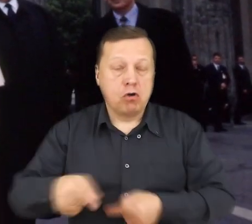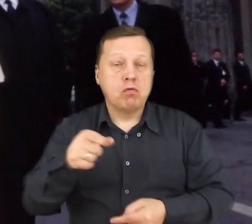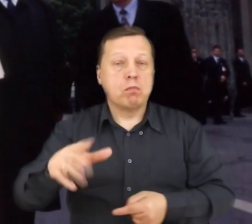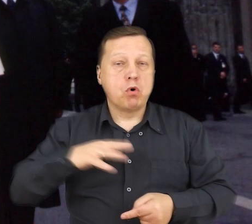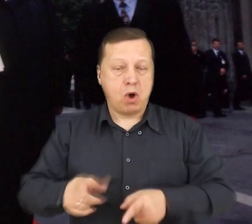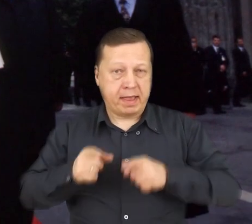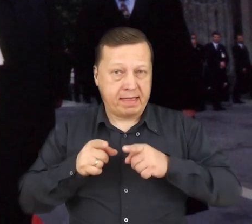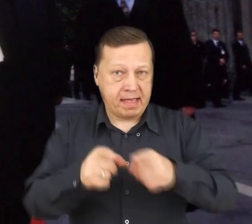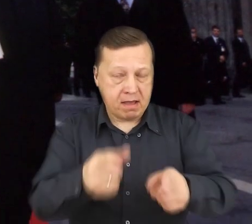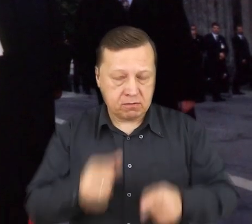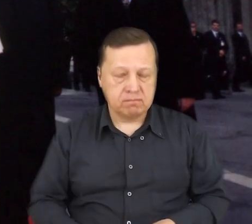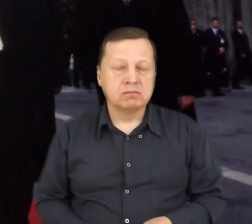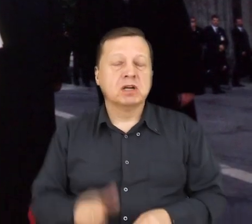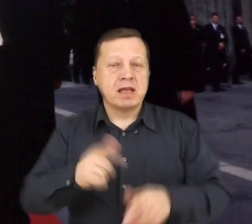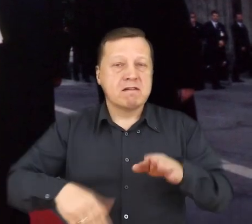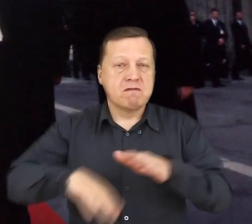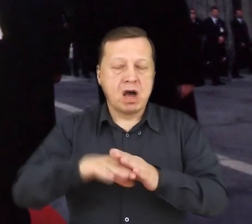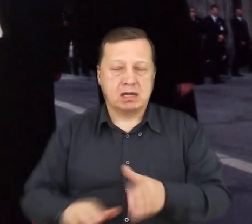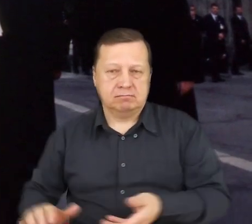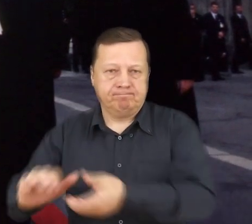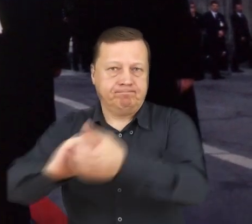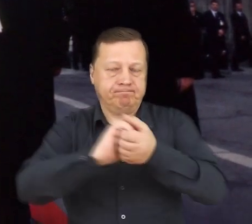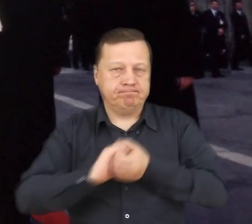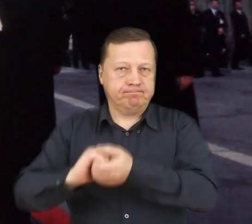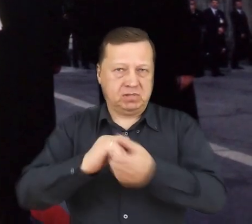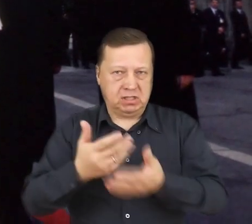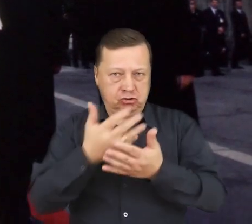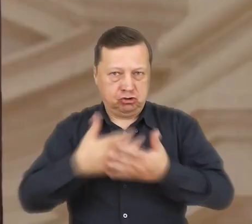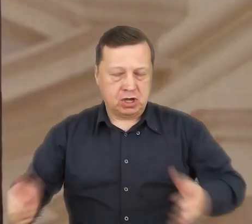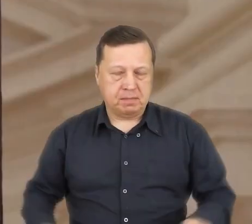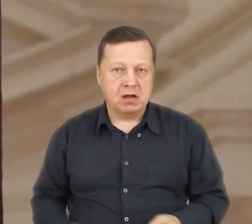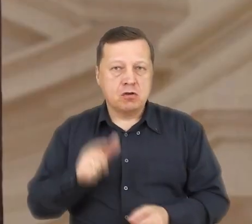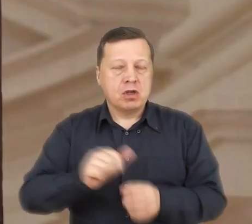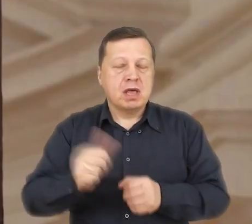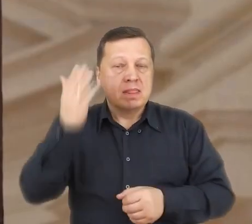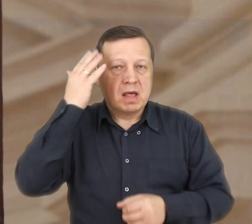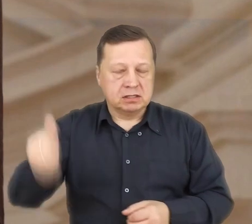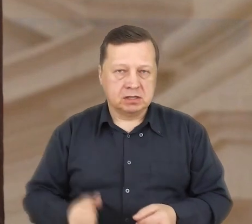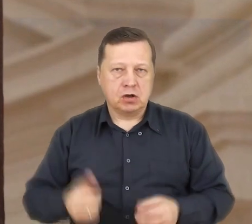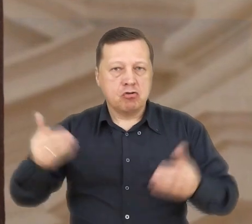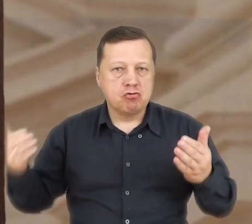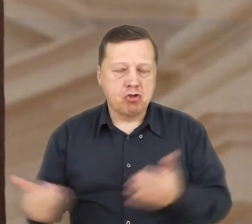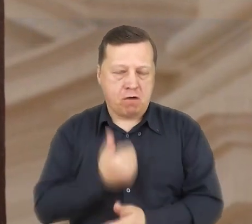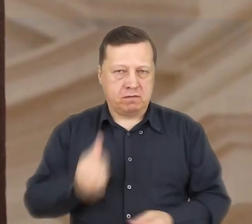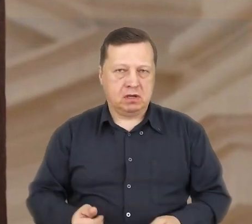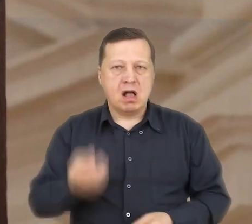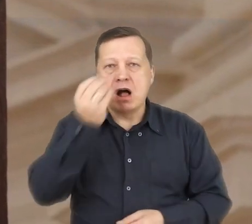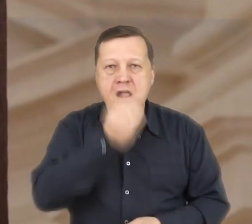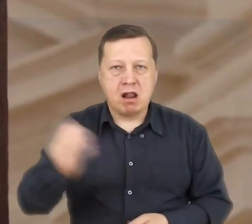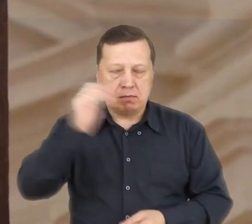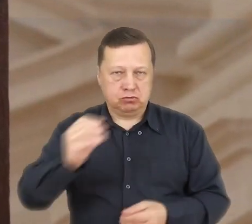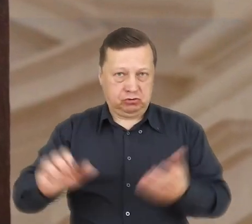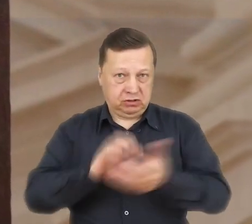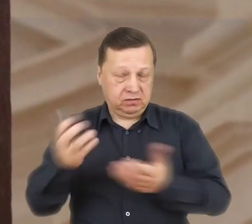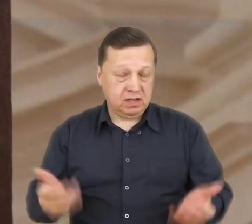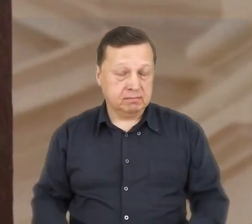kierunek i gwarantowało pokojowe współistnienie na ziemi, określało nadzieję na nowy, lepszy